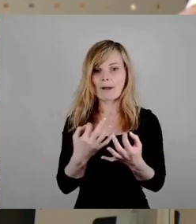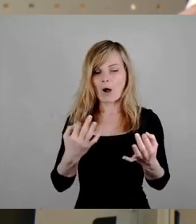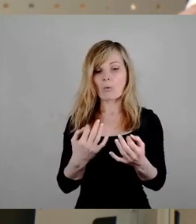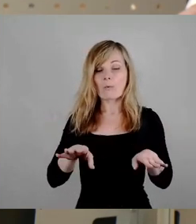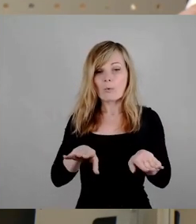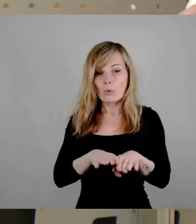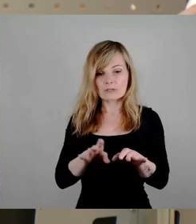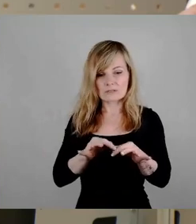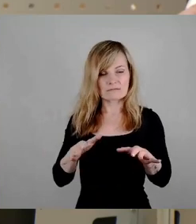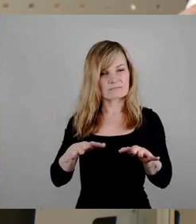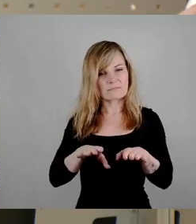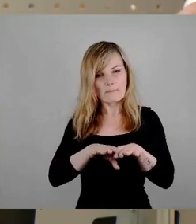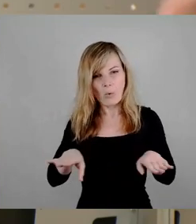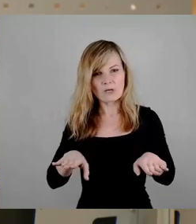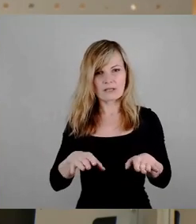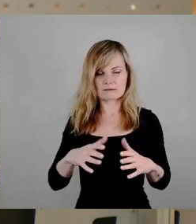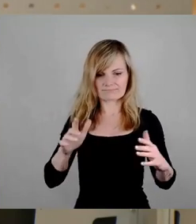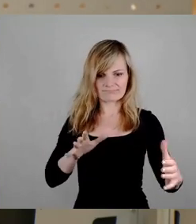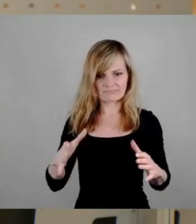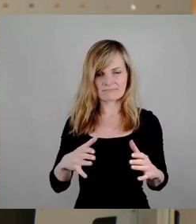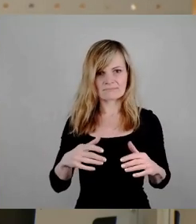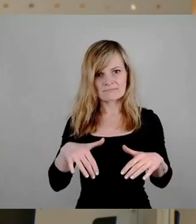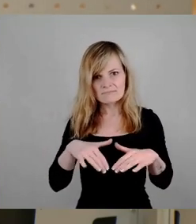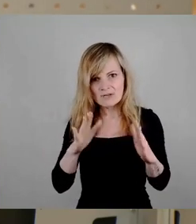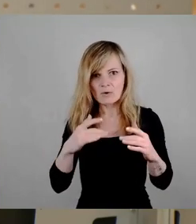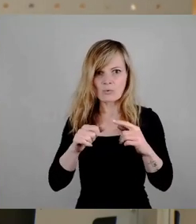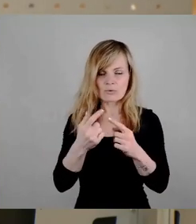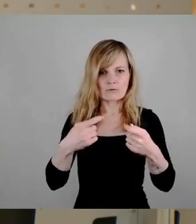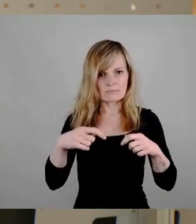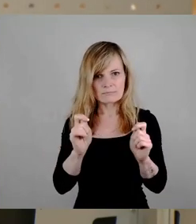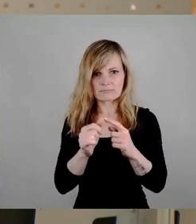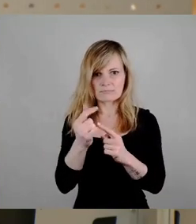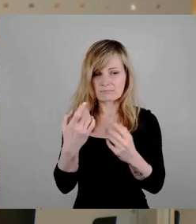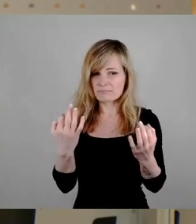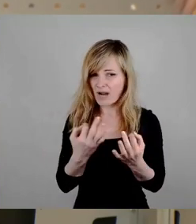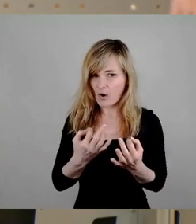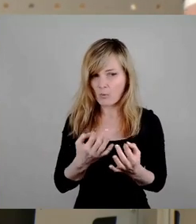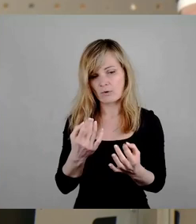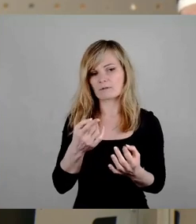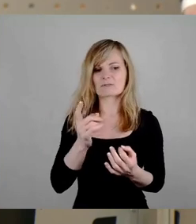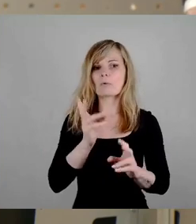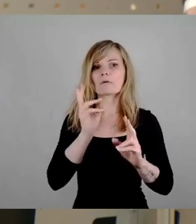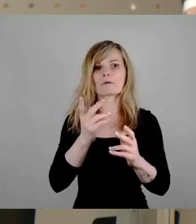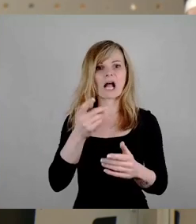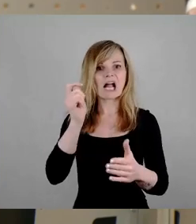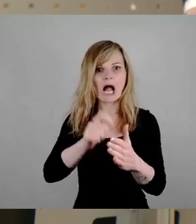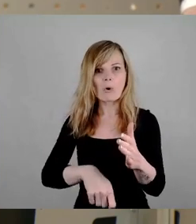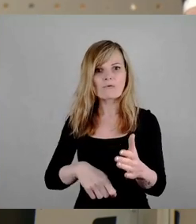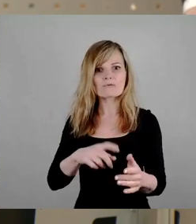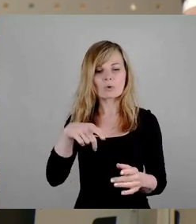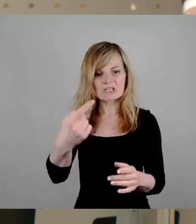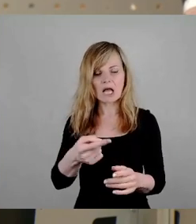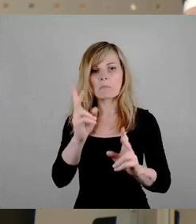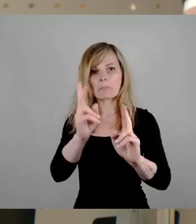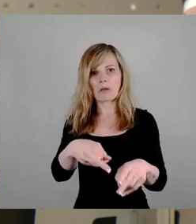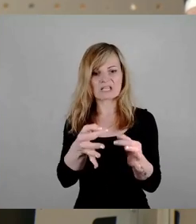vielleicht nicht unbedingt das, was man machen sollte. Man sollte also diese Grundstücke, die einfach liegen gelassen werden, man könnte